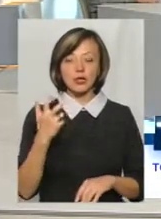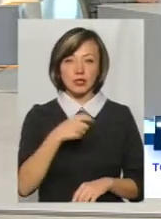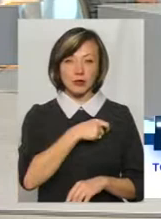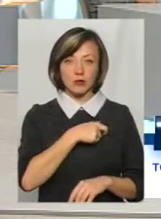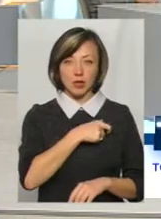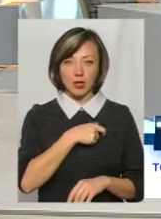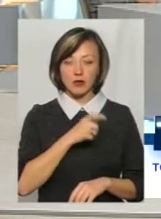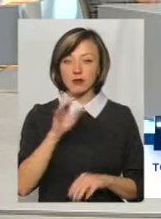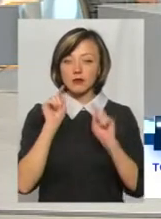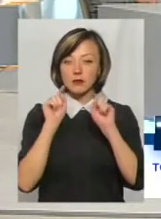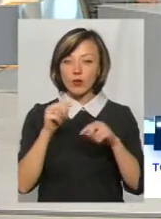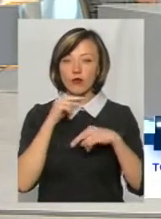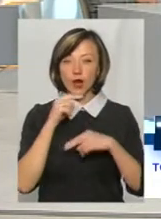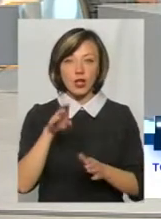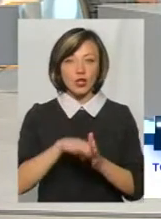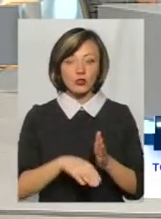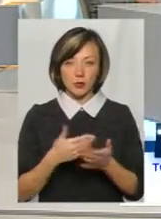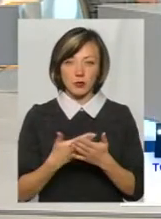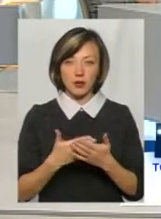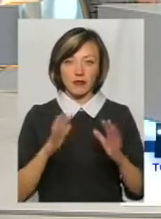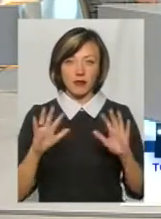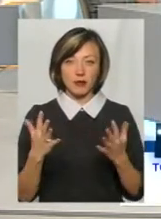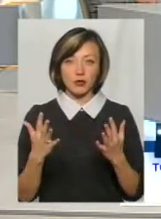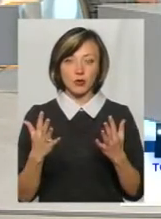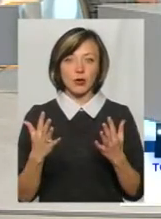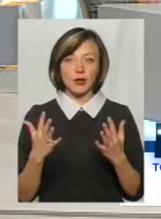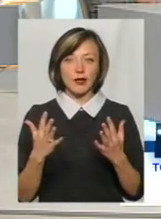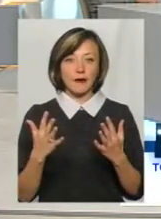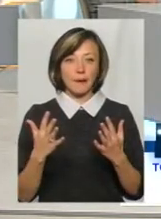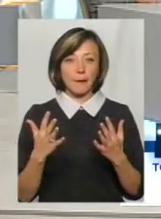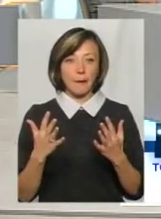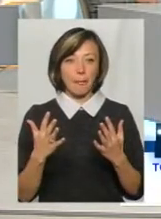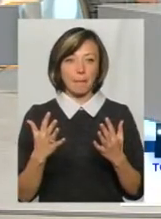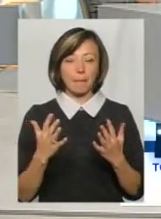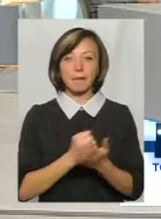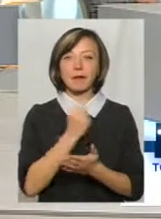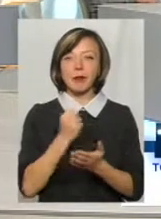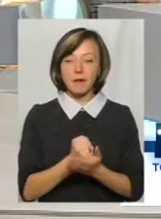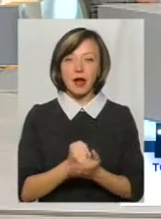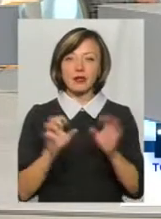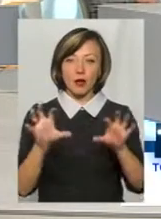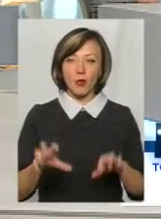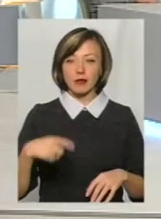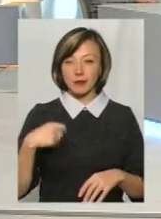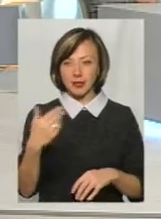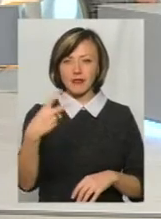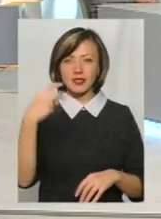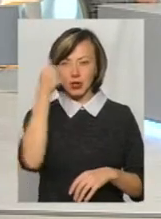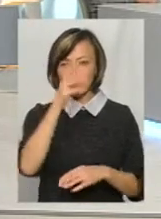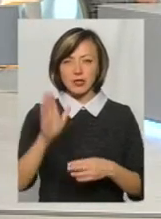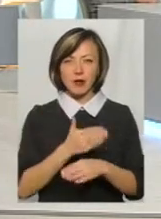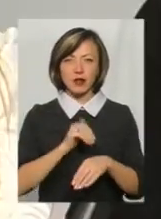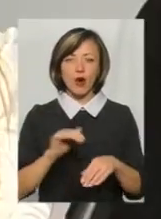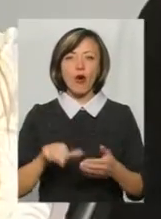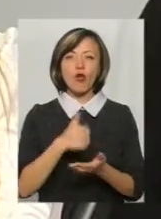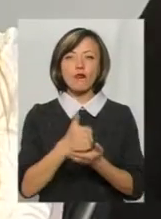в найгіршому випадку, ну, в найгіршому для громадськості, приймається закон президентський, все, з 2020 року знімається. Головне, щоб